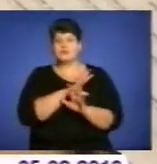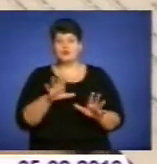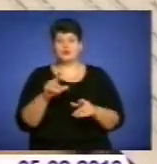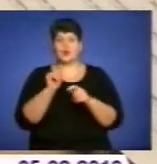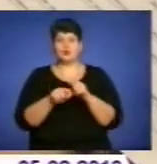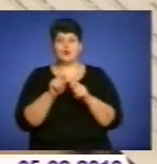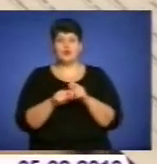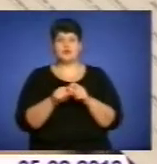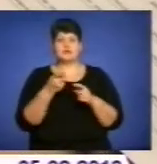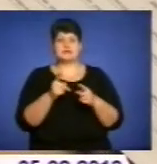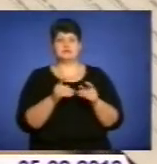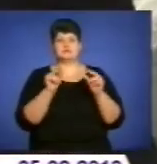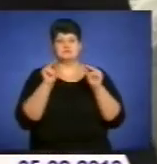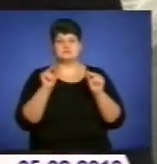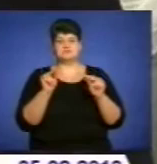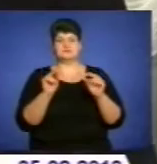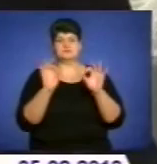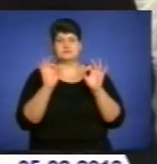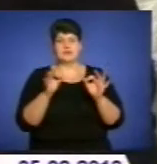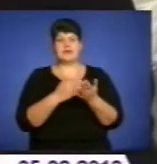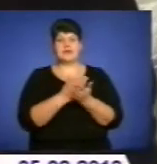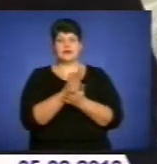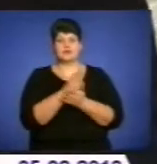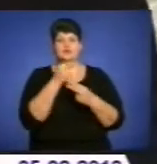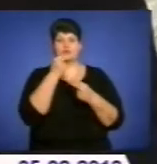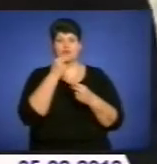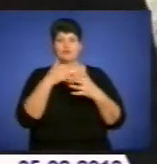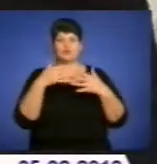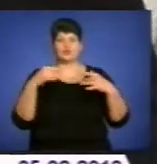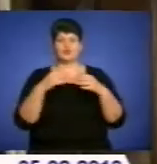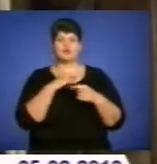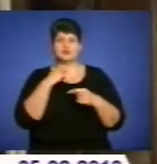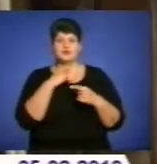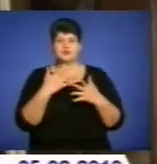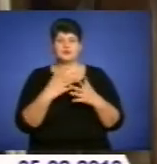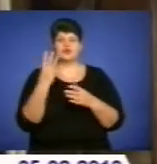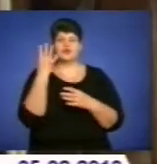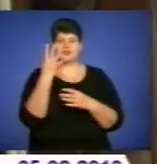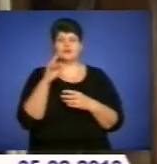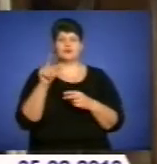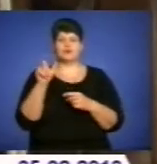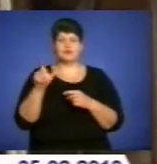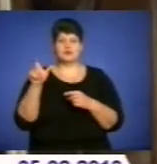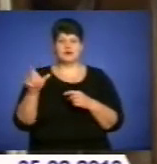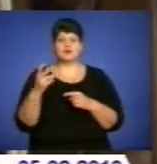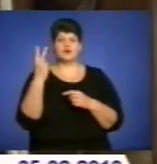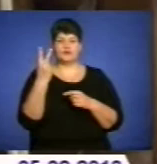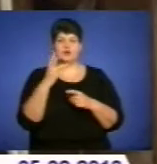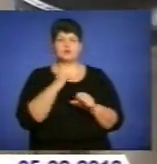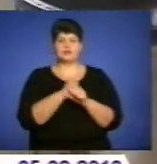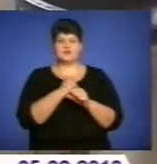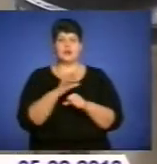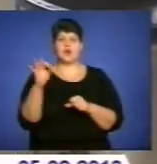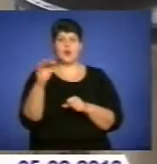контроль за безпечністю та якісню м'ясної продукції. У цеху працювало четверо людей. Двоє із них були працевлаштовані офіційно. На інших